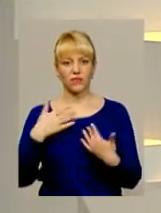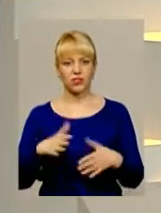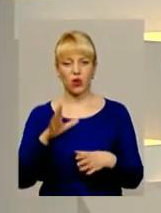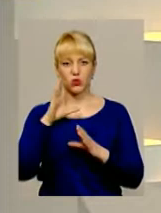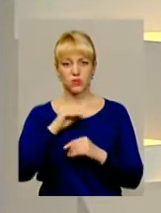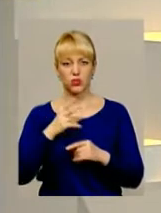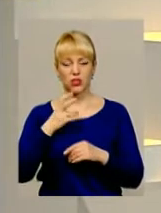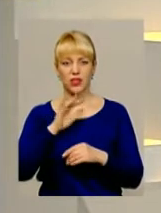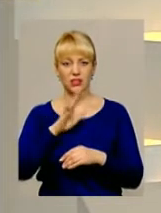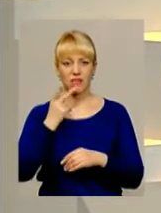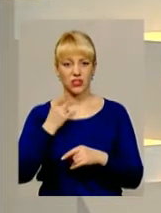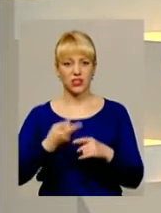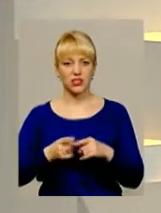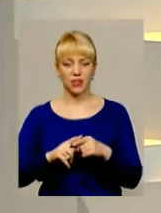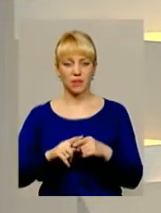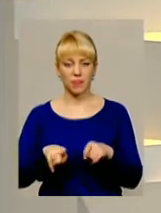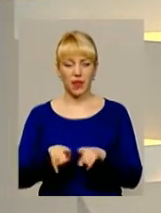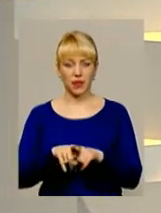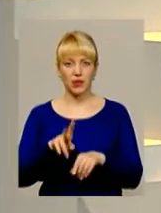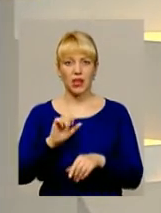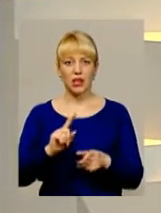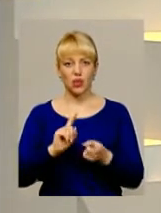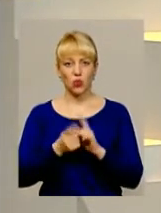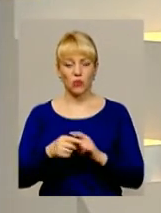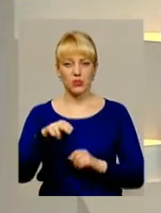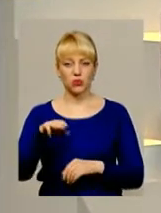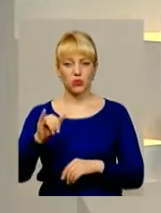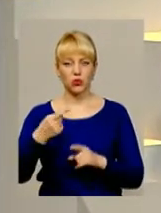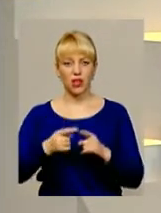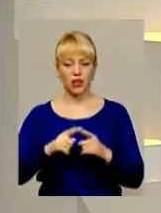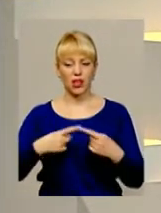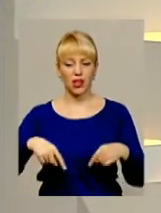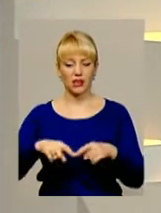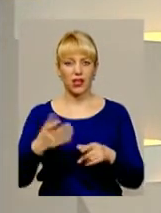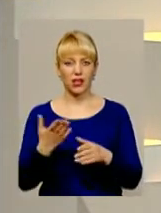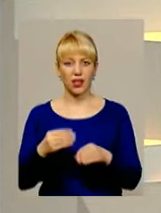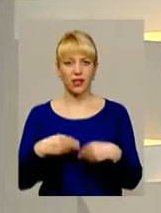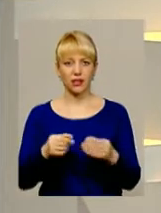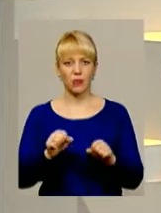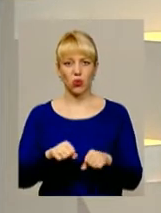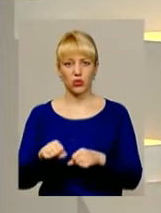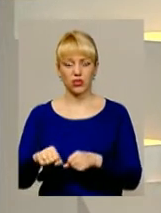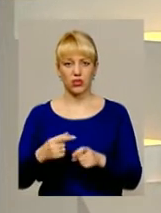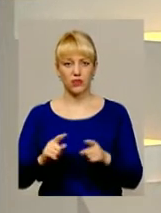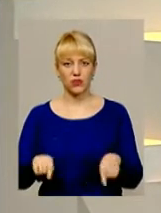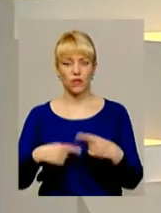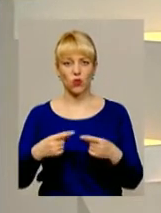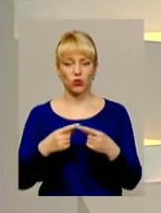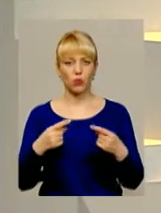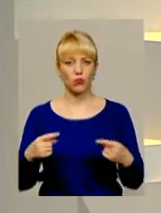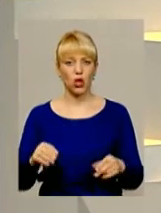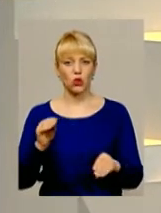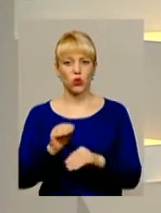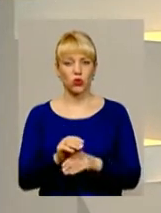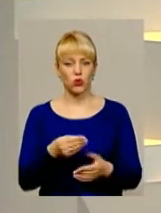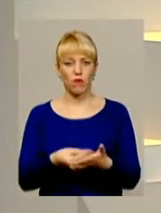успішний. Проте не завжди це так. Натомість профтехосвіта – це таланка, яка дає можливість створювати продукт з доданою